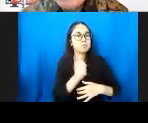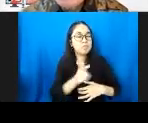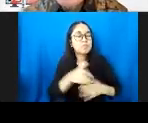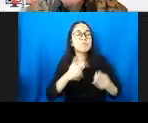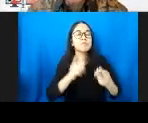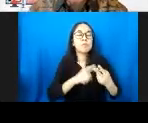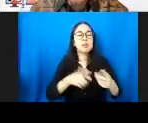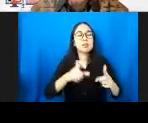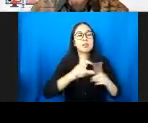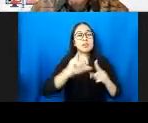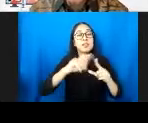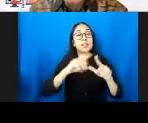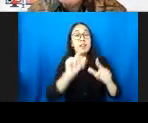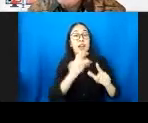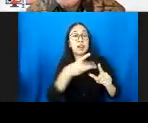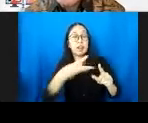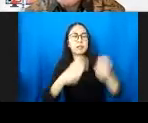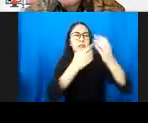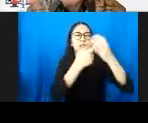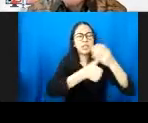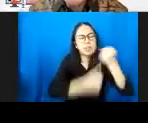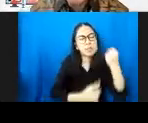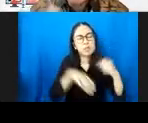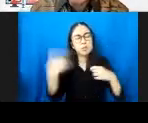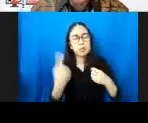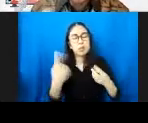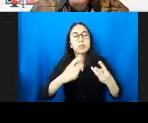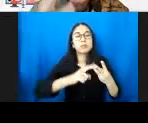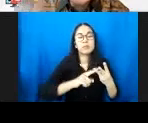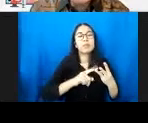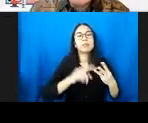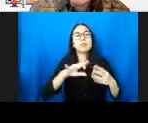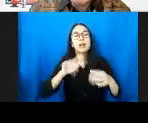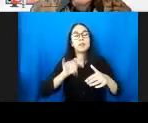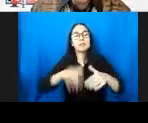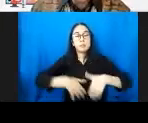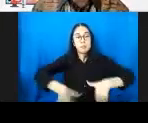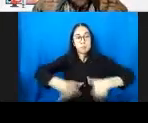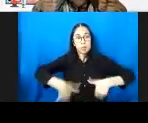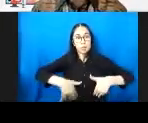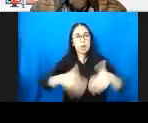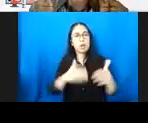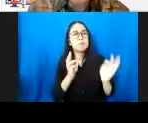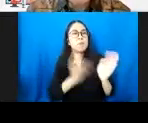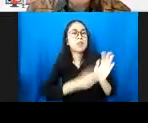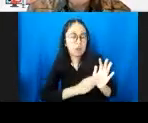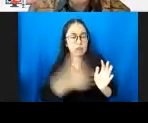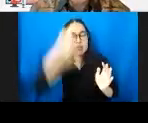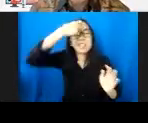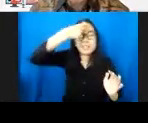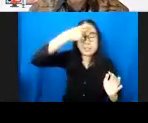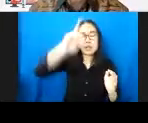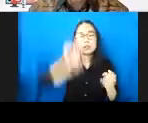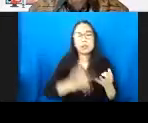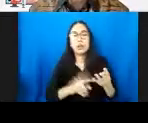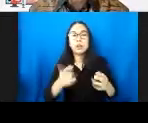gangguan saluran cerna, dan kemudian berbagai penyakit seperti malaria, masih mendera anak-anak kita di NTT, di